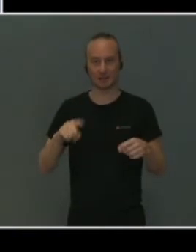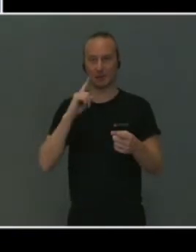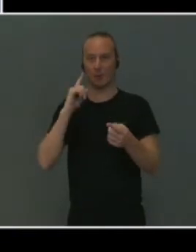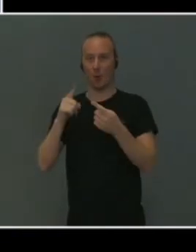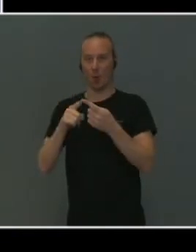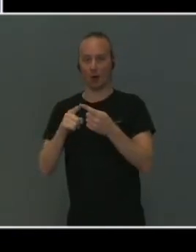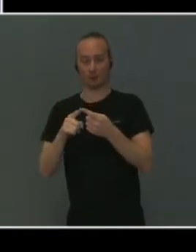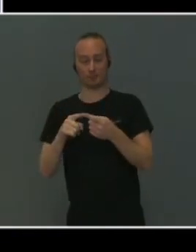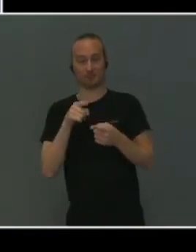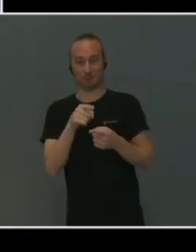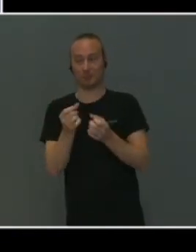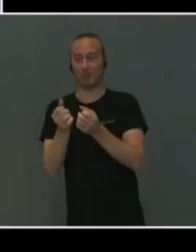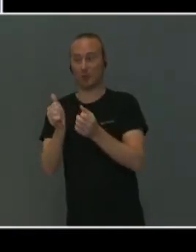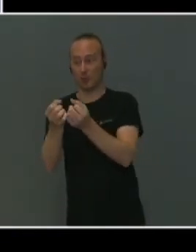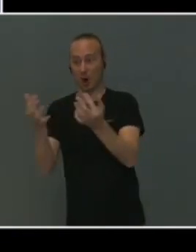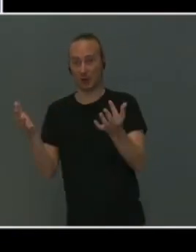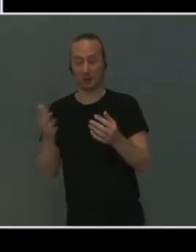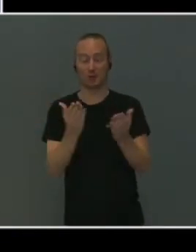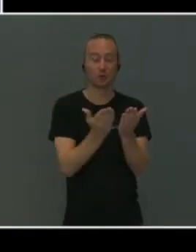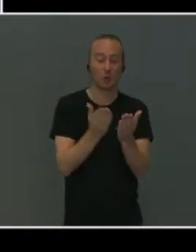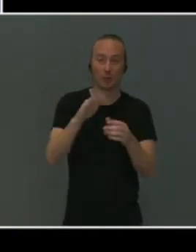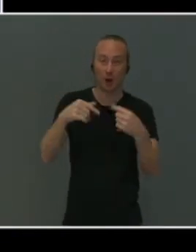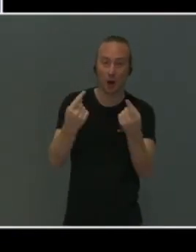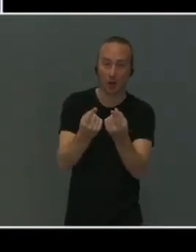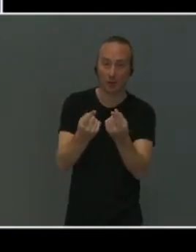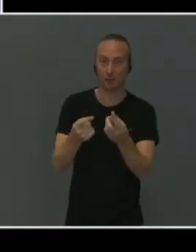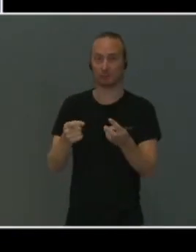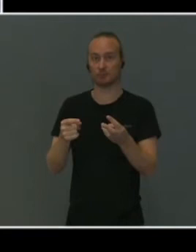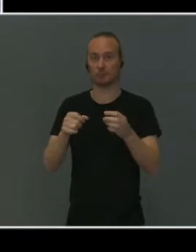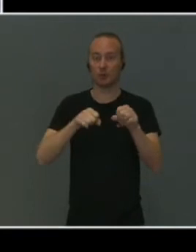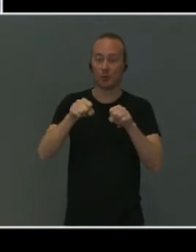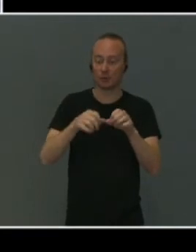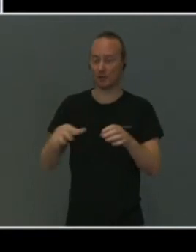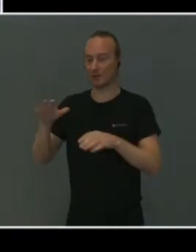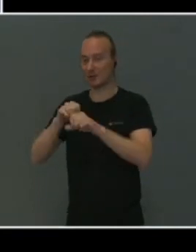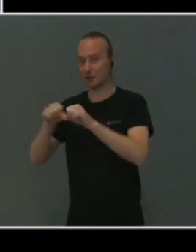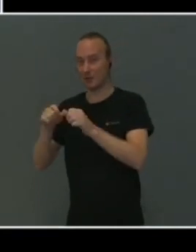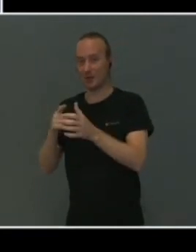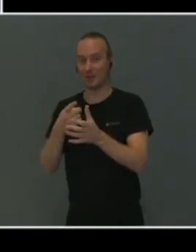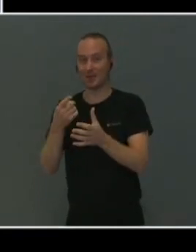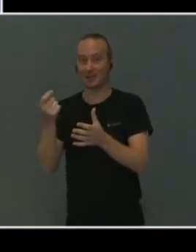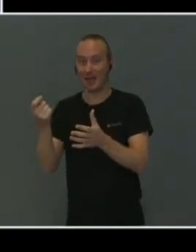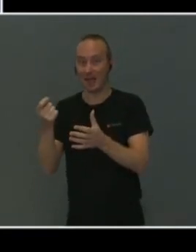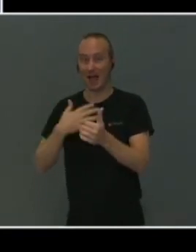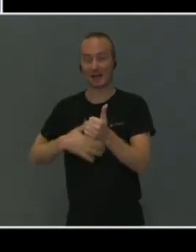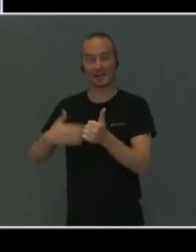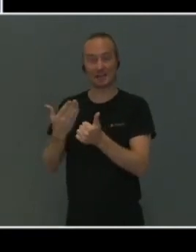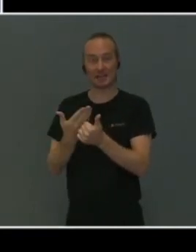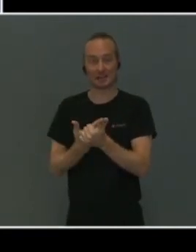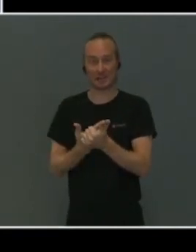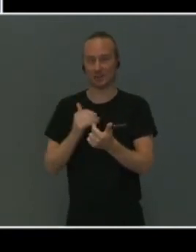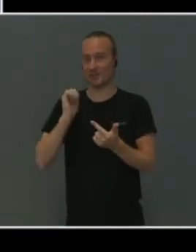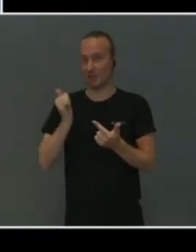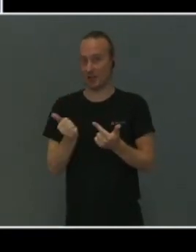for så mange. I skoler og barnehager, i kommunene og fylkene, i PP-tjenesten, i helsetjenesten, og